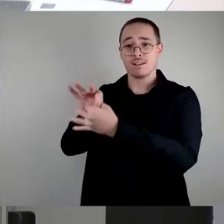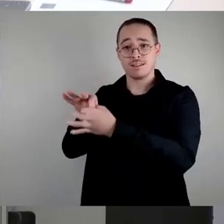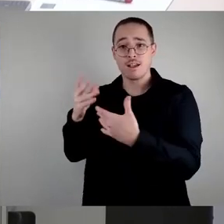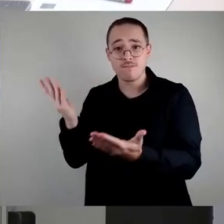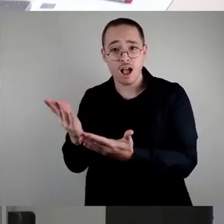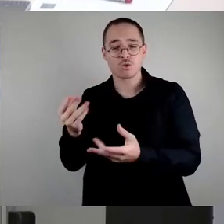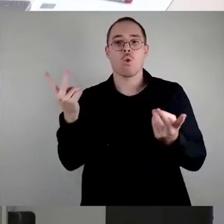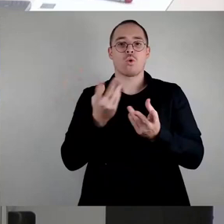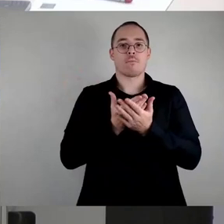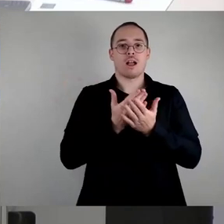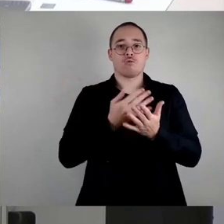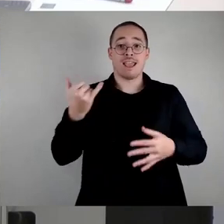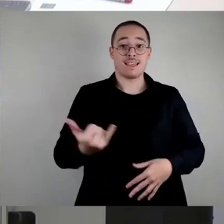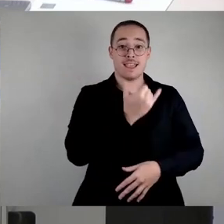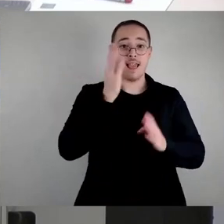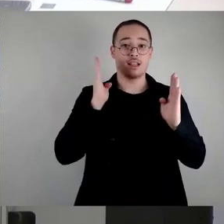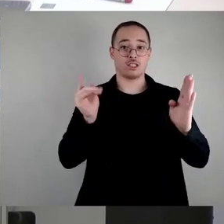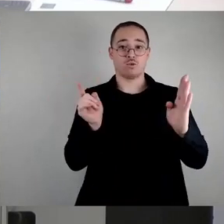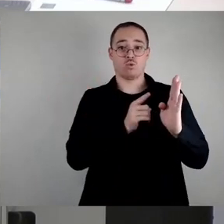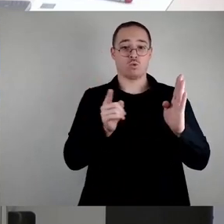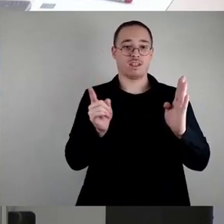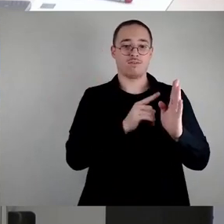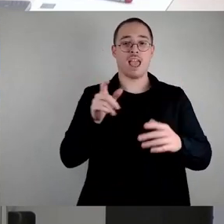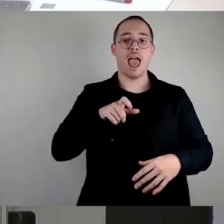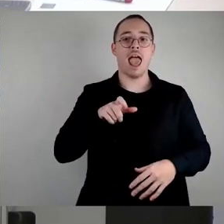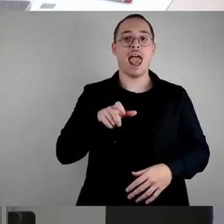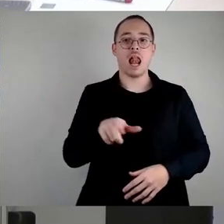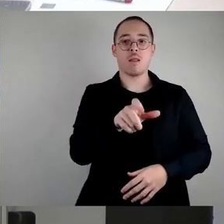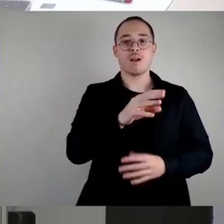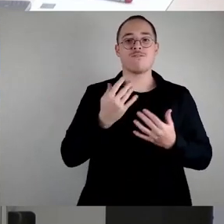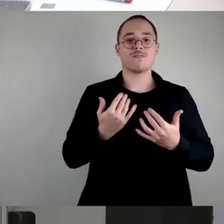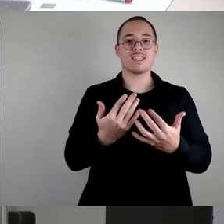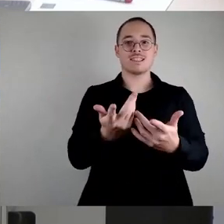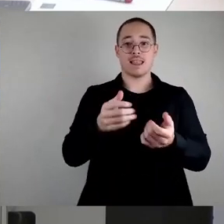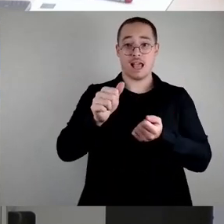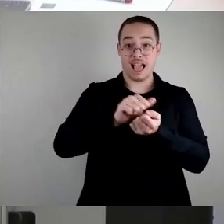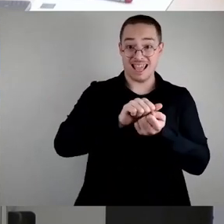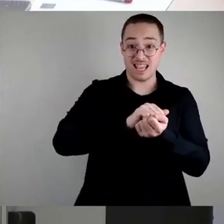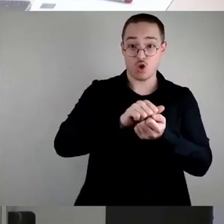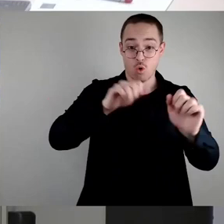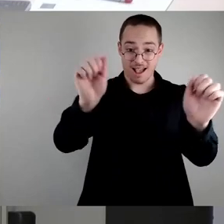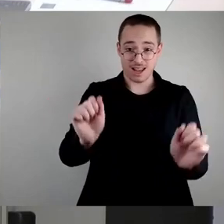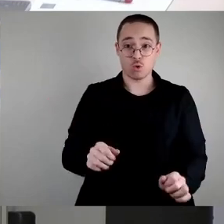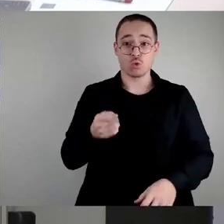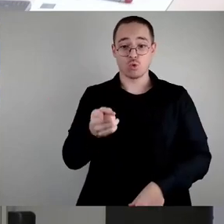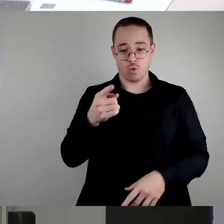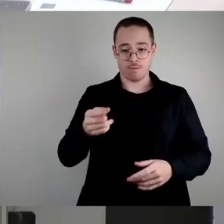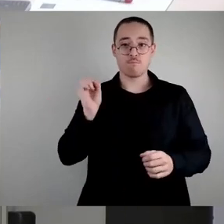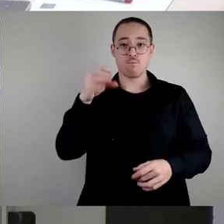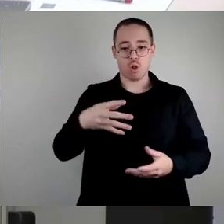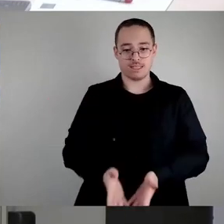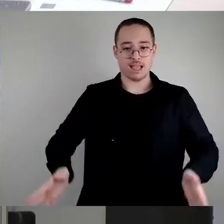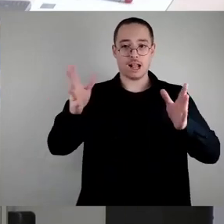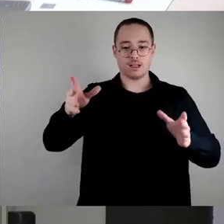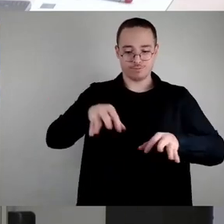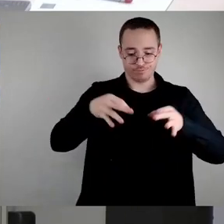Elbwiesenreinigung mal in die Müllsäcke zu schauen oder selber mitzumachen. Dann kommt man zu dem Ergebnis, dass das